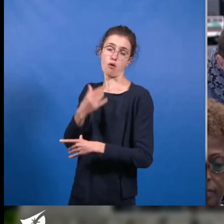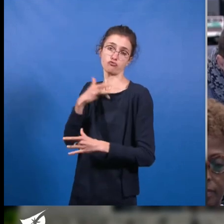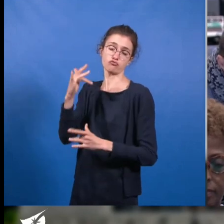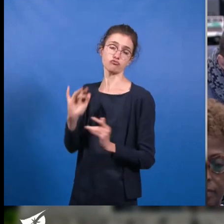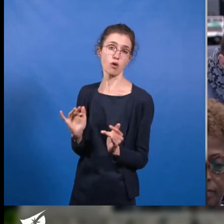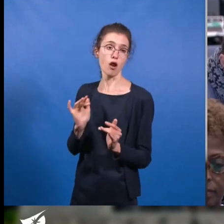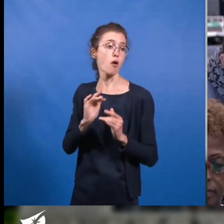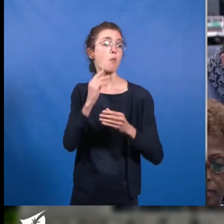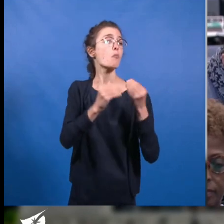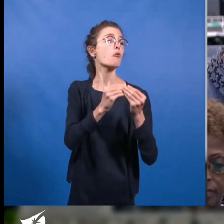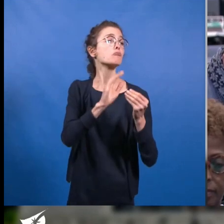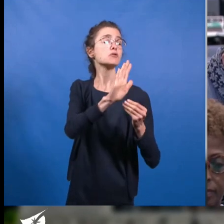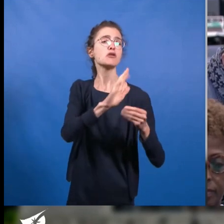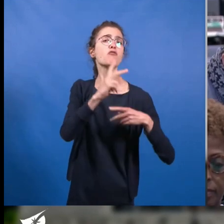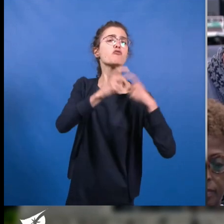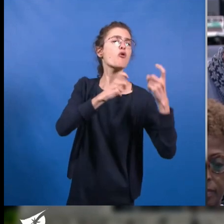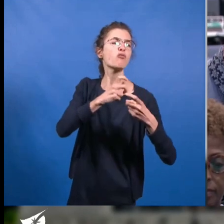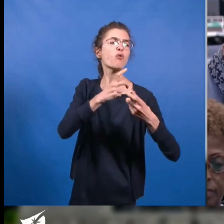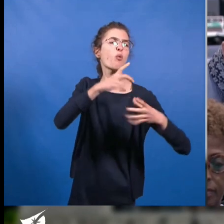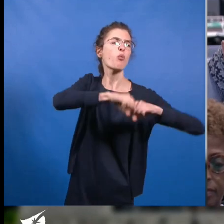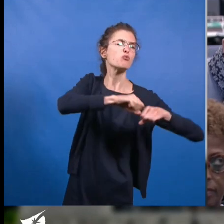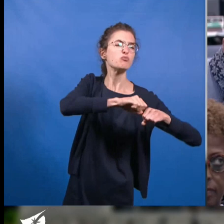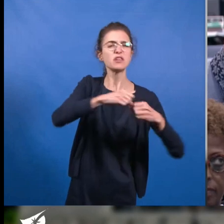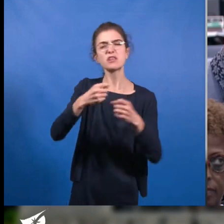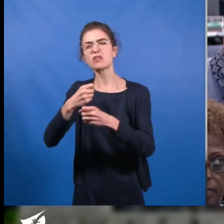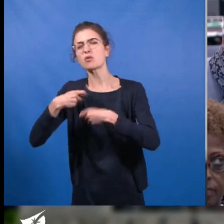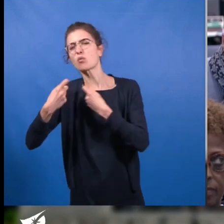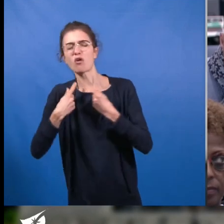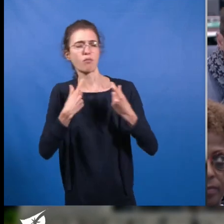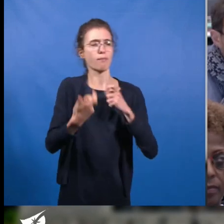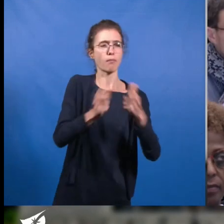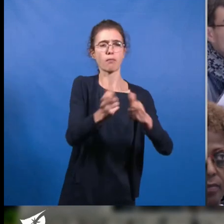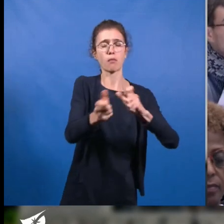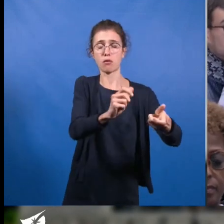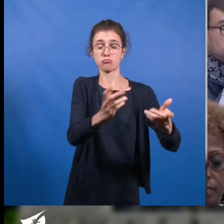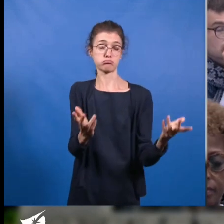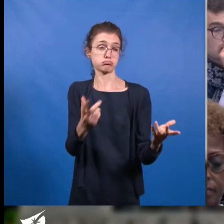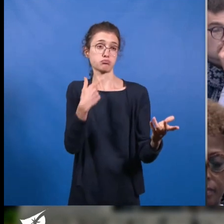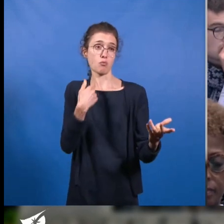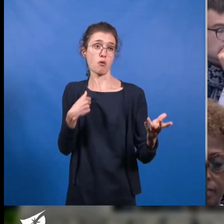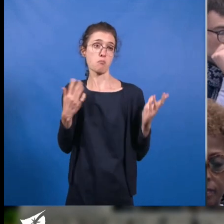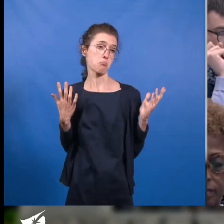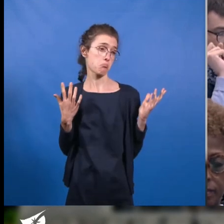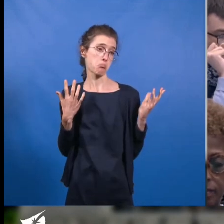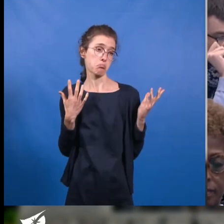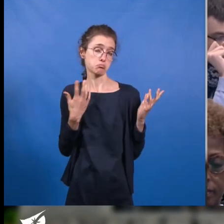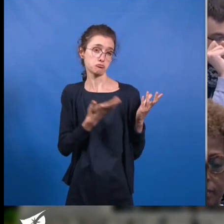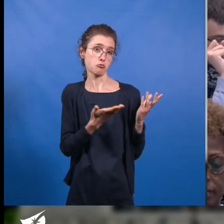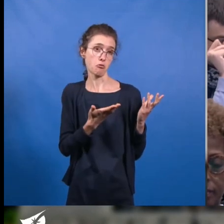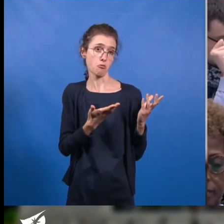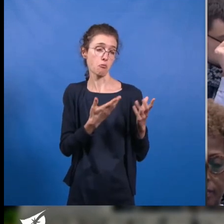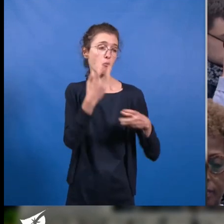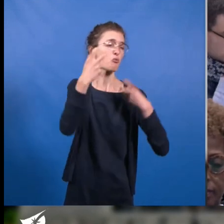la violence, par la nécessité de produire pour consommer. Je déteste tout de ce monde, la précipitation, le bruit, la vulgarité, l'arivisme.